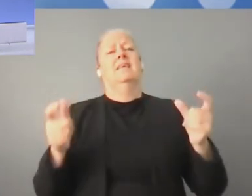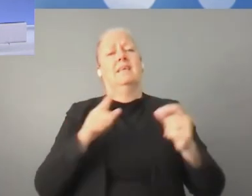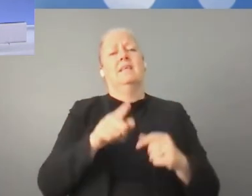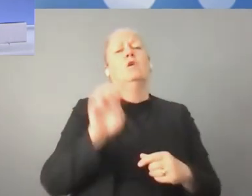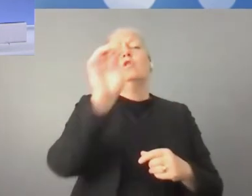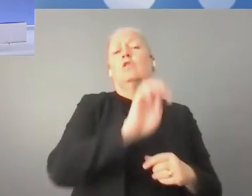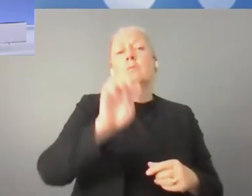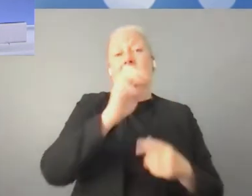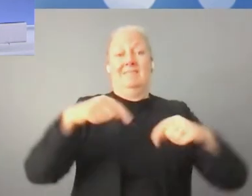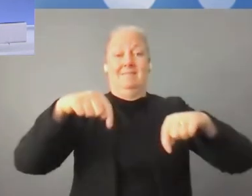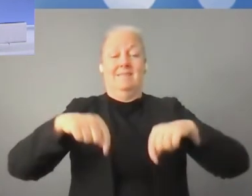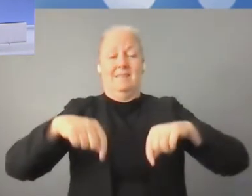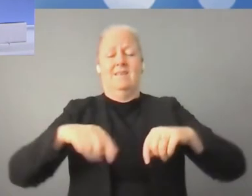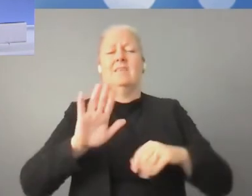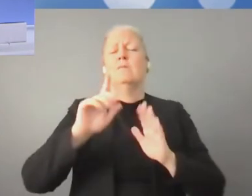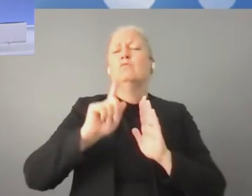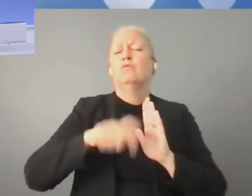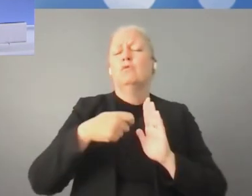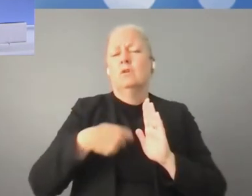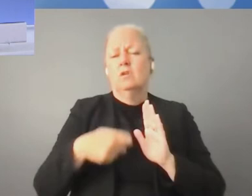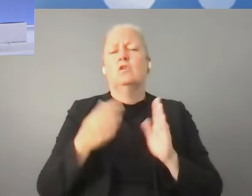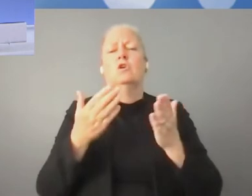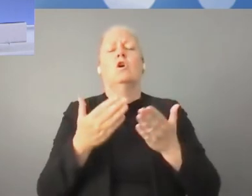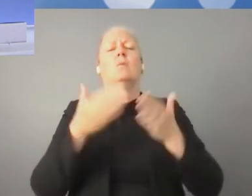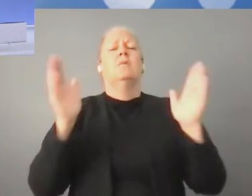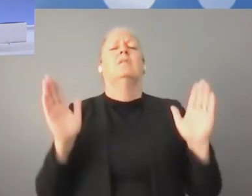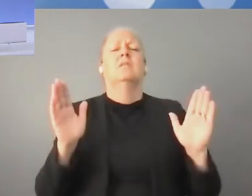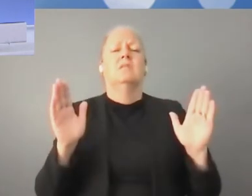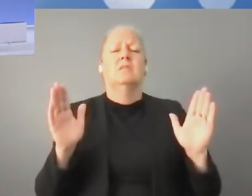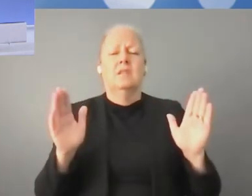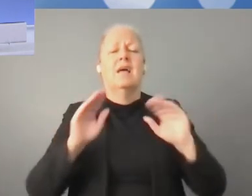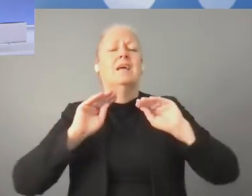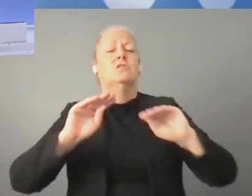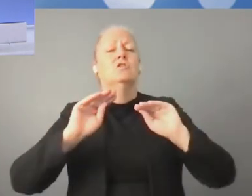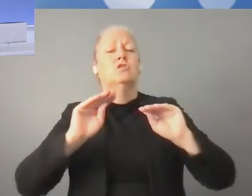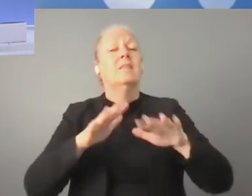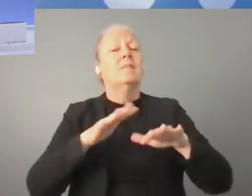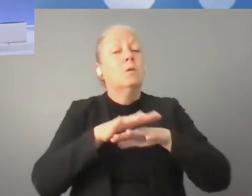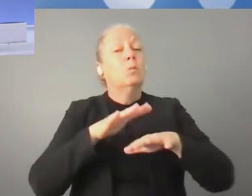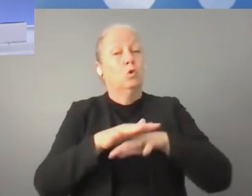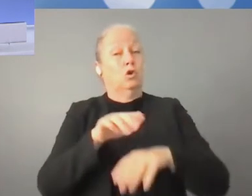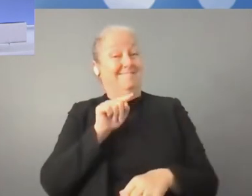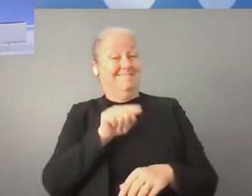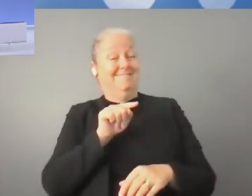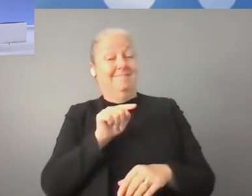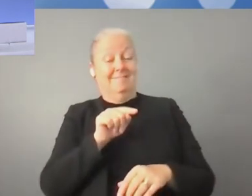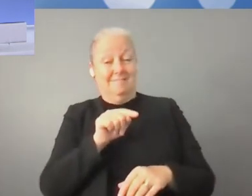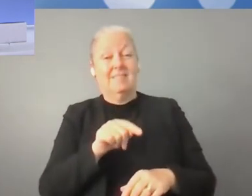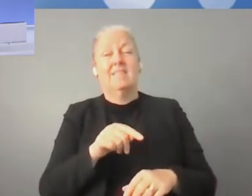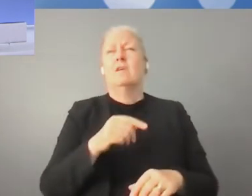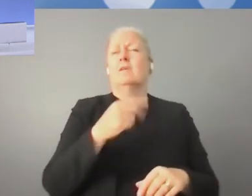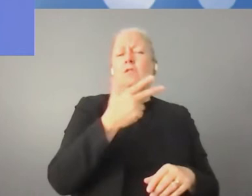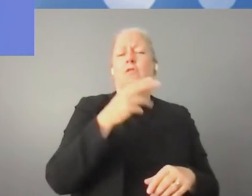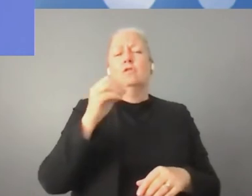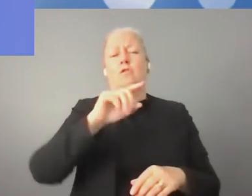wdrażania prawdopodobnie największego europejskiego projektu, który nazywamy Open Education Network.